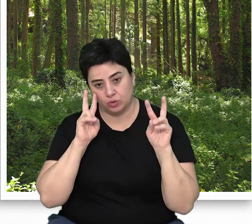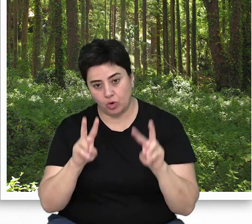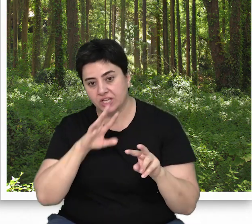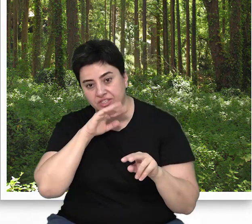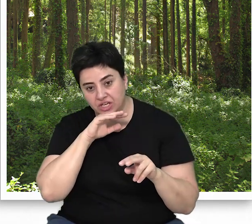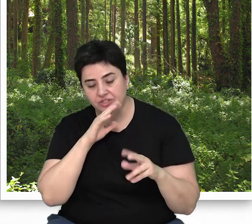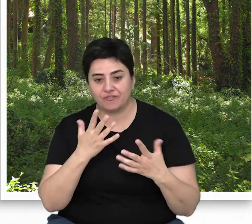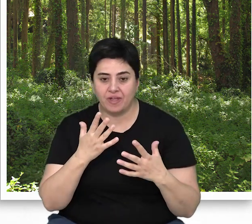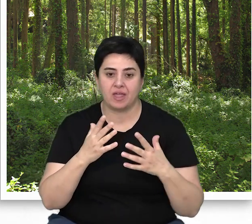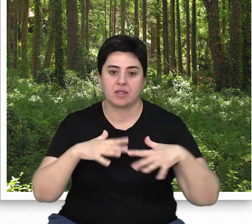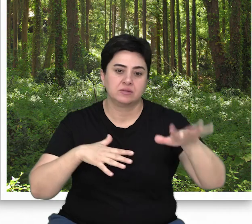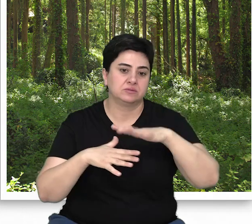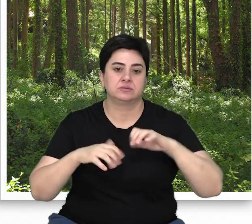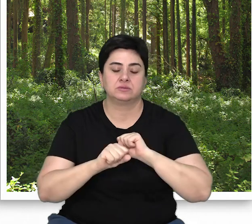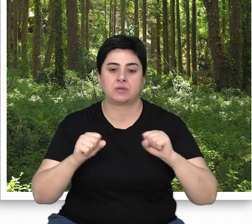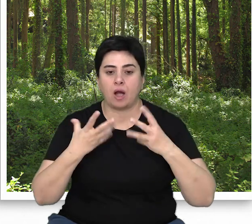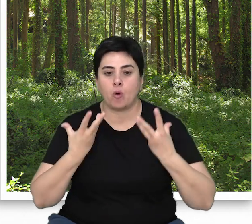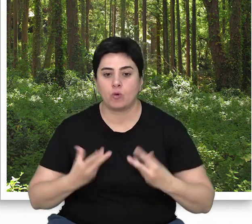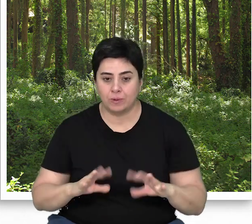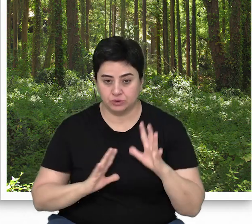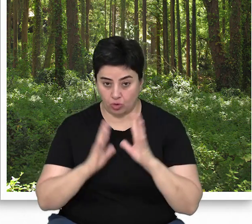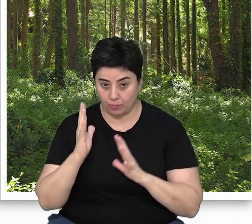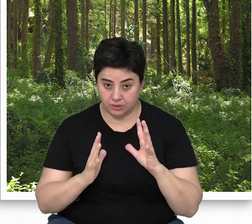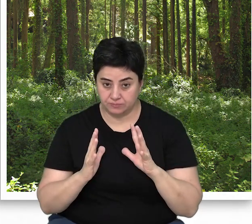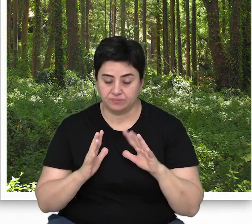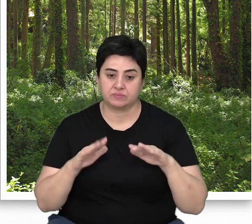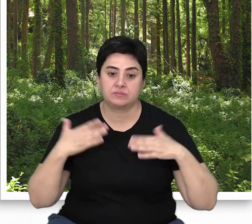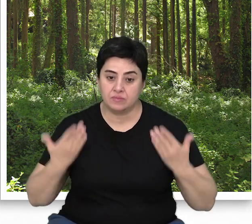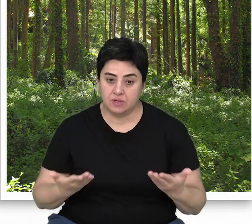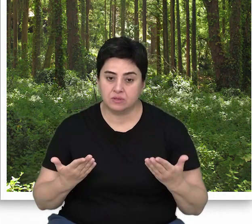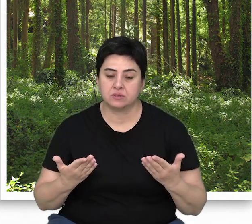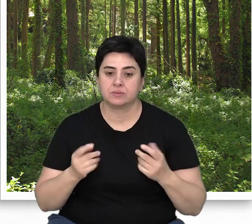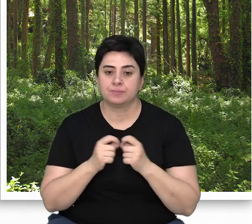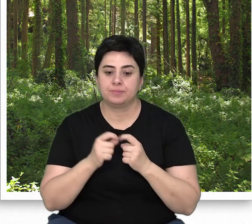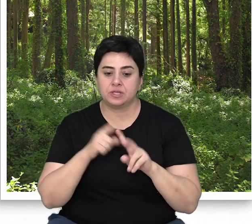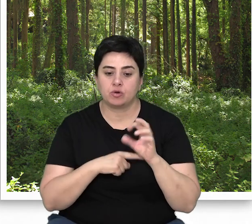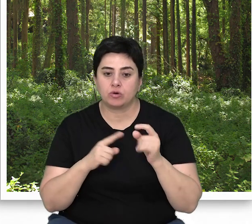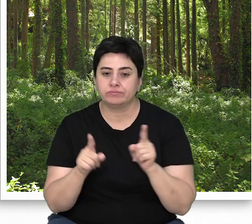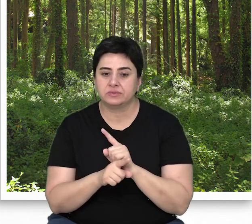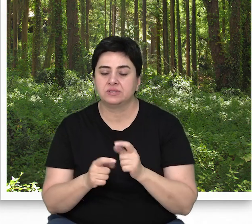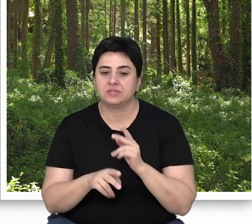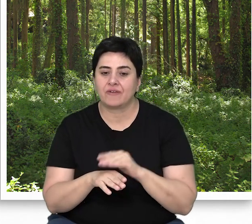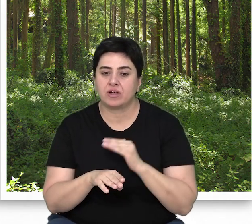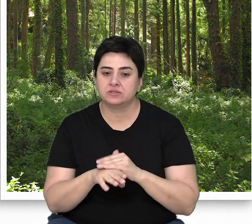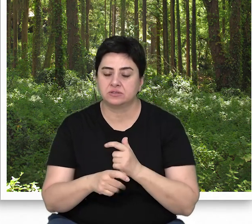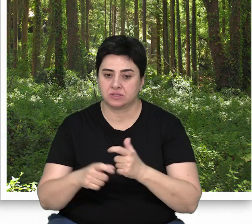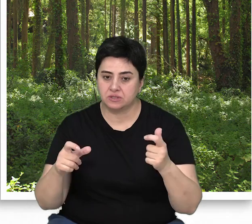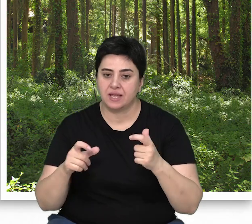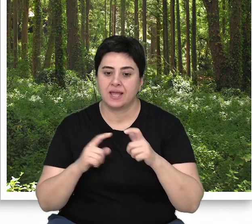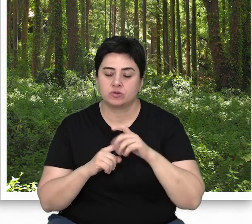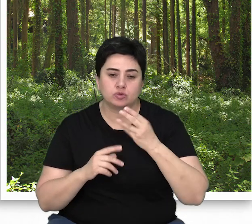görece yaşlı ve beşeri etkilerden zarar görmemiş orman ya da biyokütlesi oldukça yavaş artan,